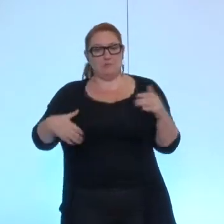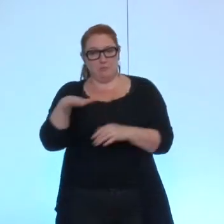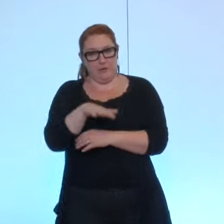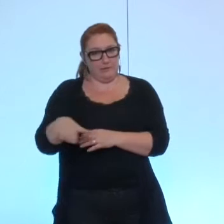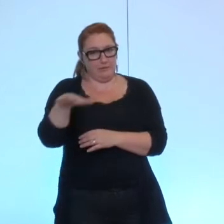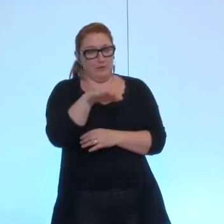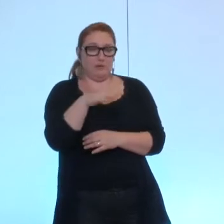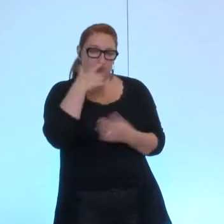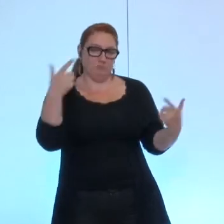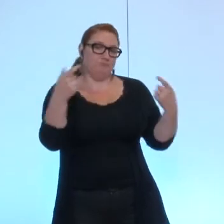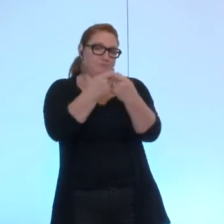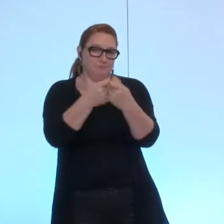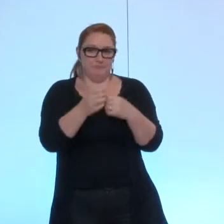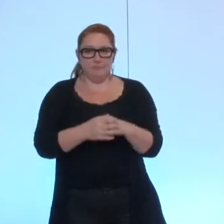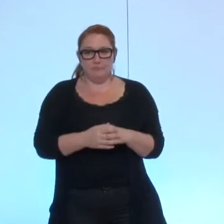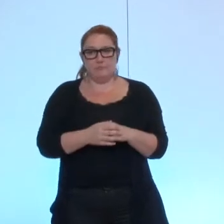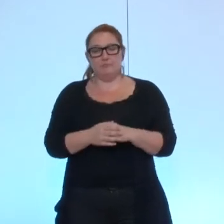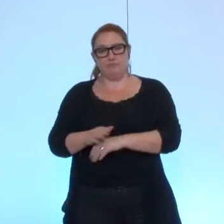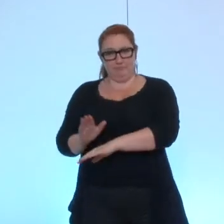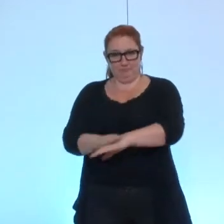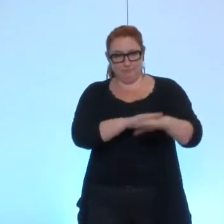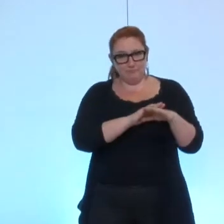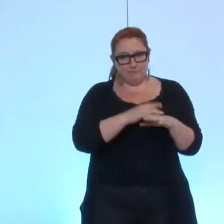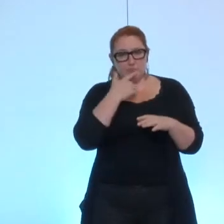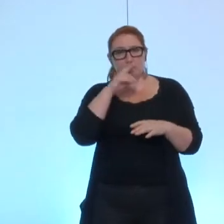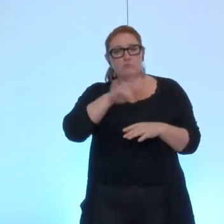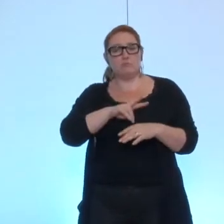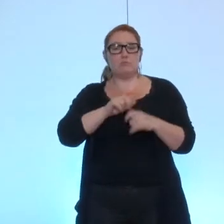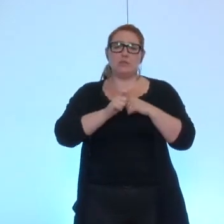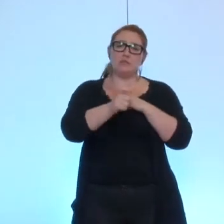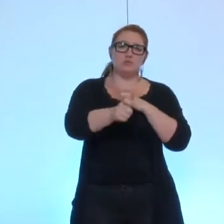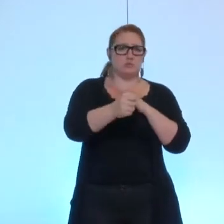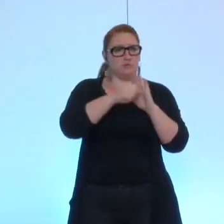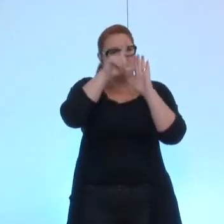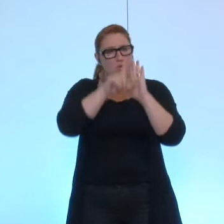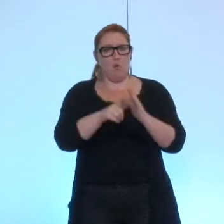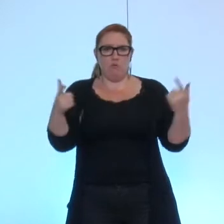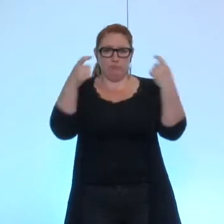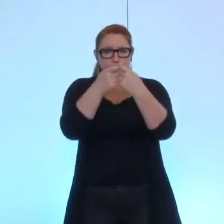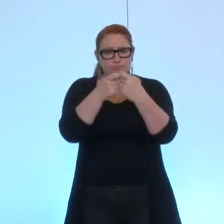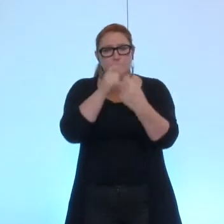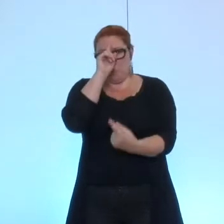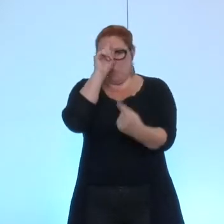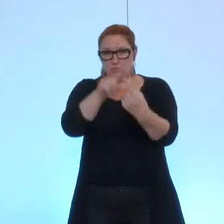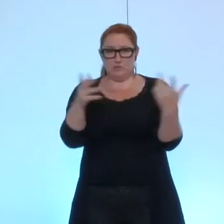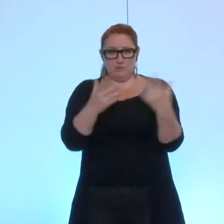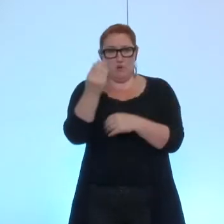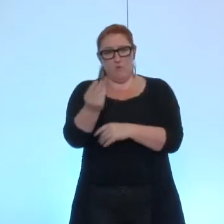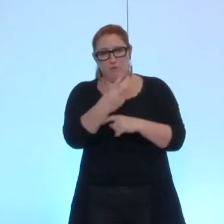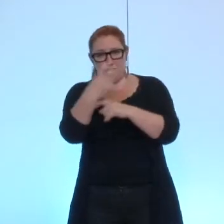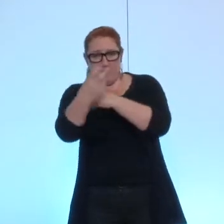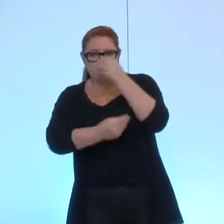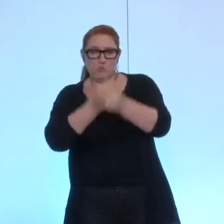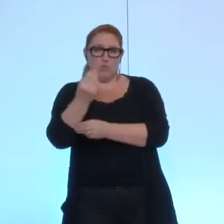Il est à préciser qu'on est sur un dispositif encadré. Il s'agit de permettre la garde d'enfants